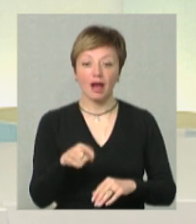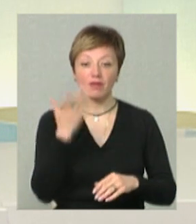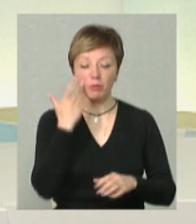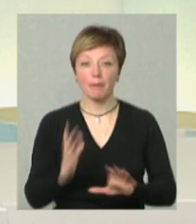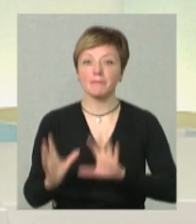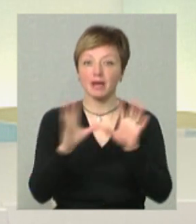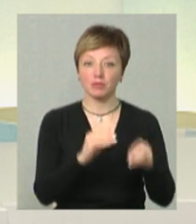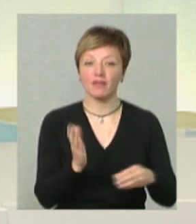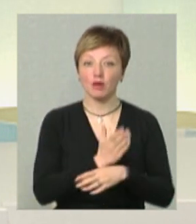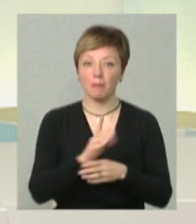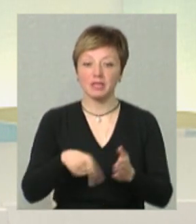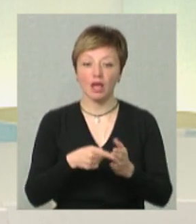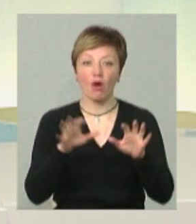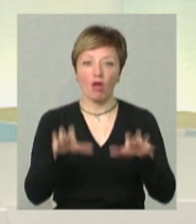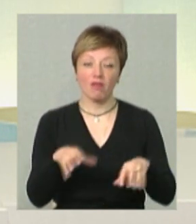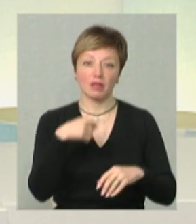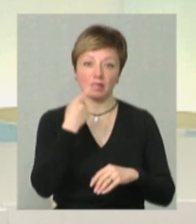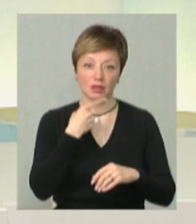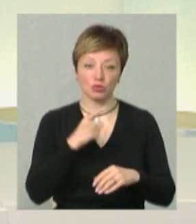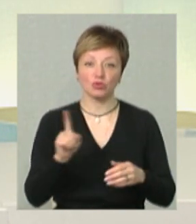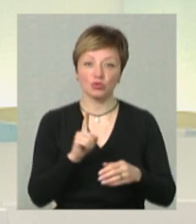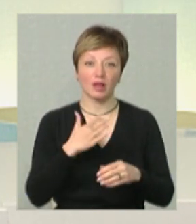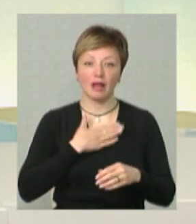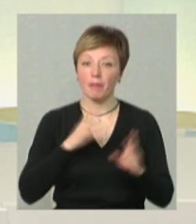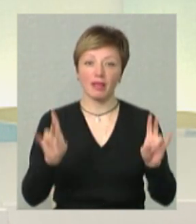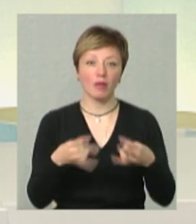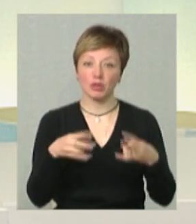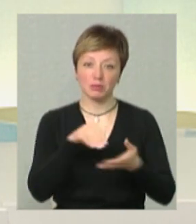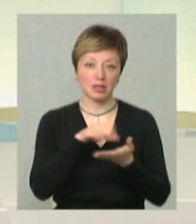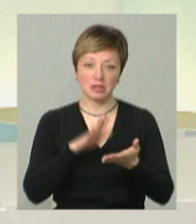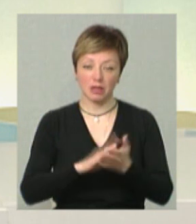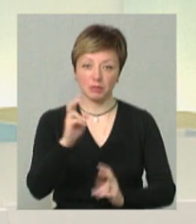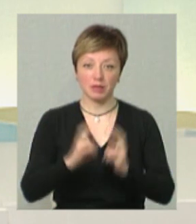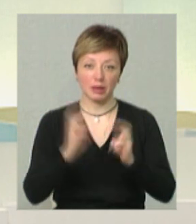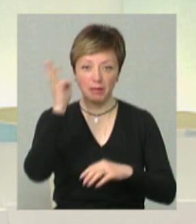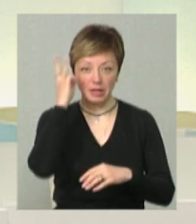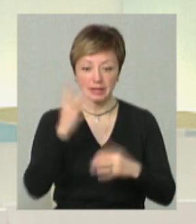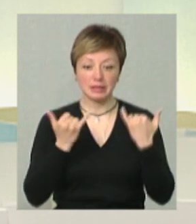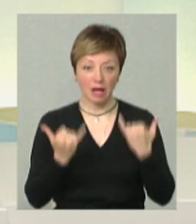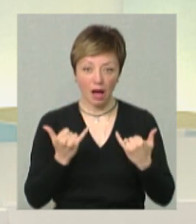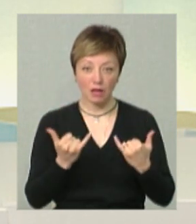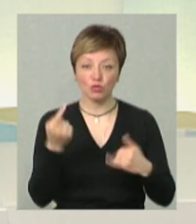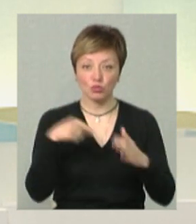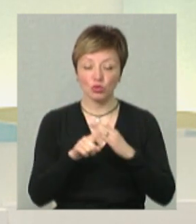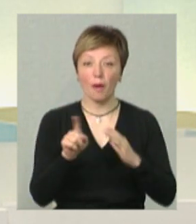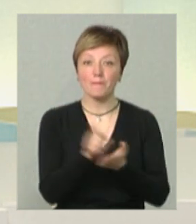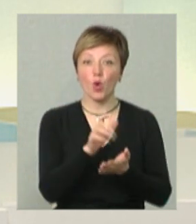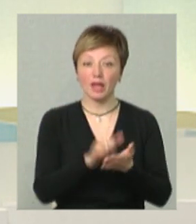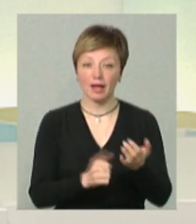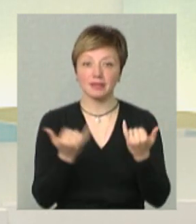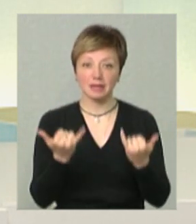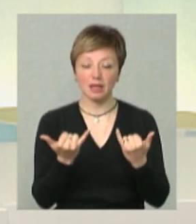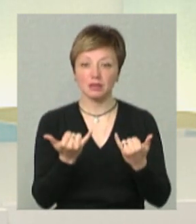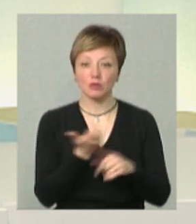переміщенні виробництв міський голова зазначає, що нам не потрібна реєстрація підприємств в Хмельницькому зараз, тому що податки зараз